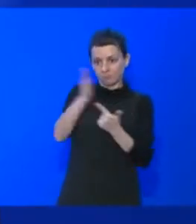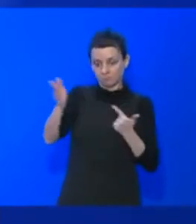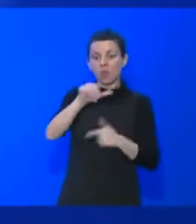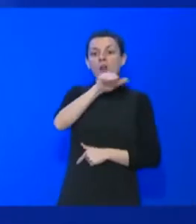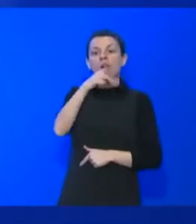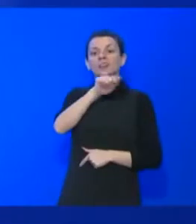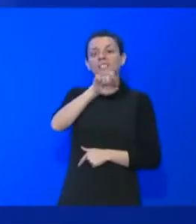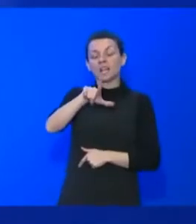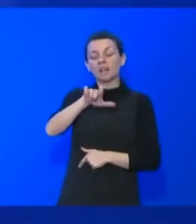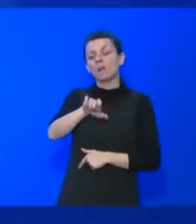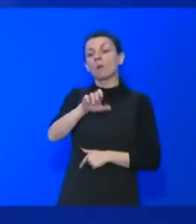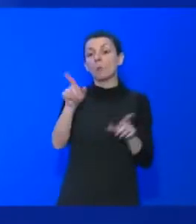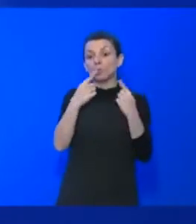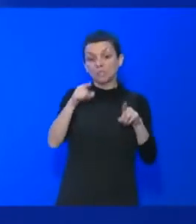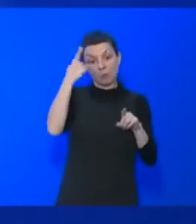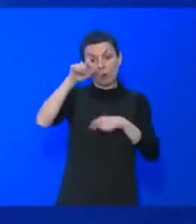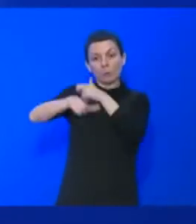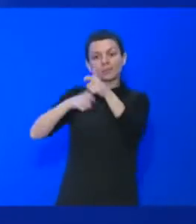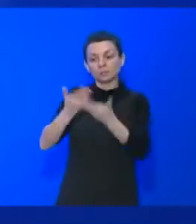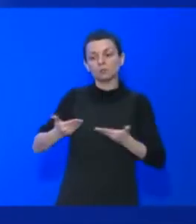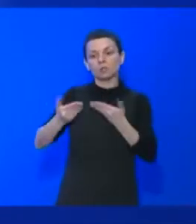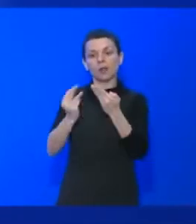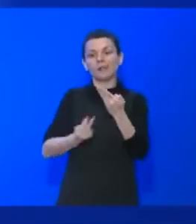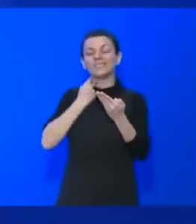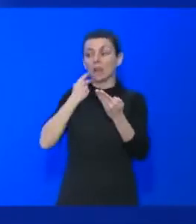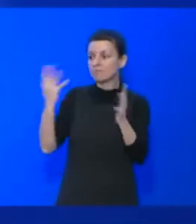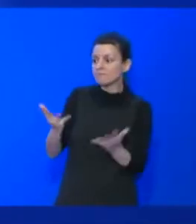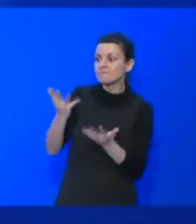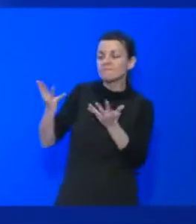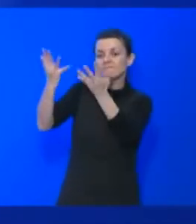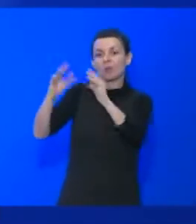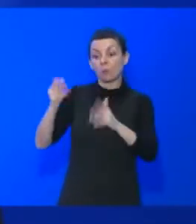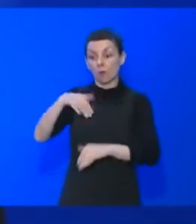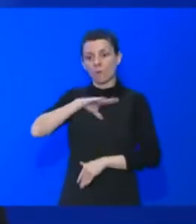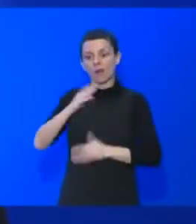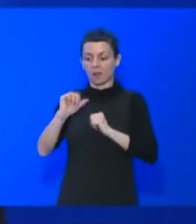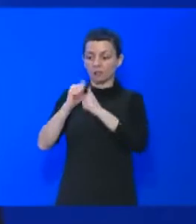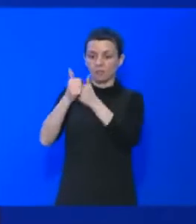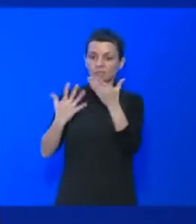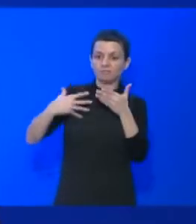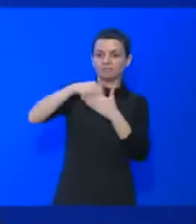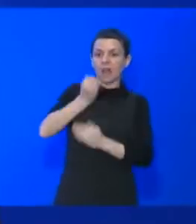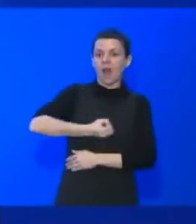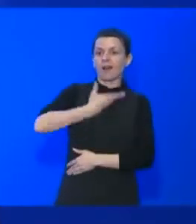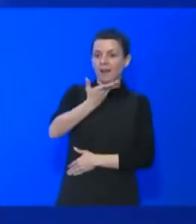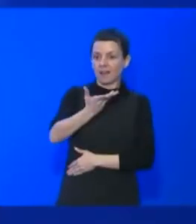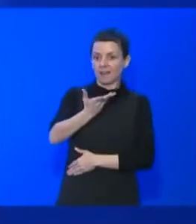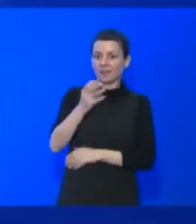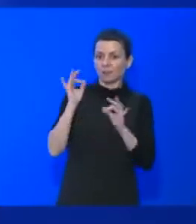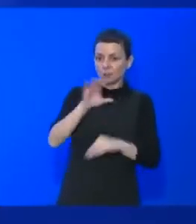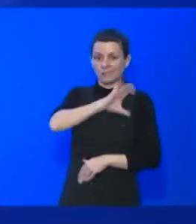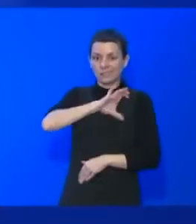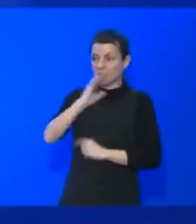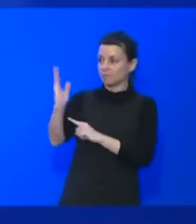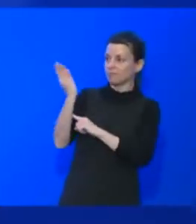promotion du handicap, des personnes en situation de handicap via l'artistique. Et de ce côté-là, bien, l'image que les